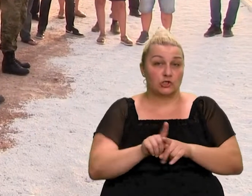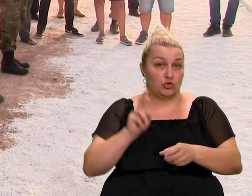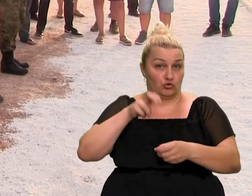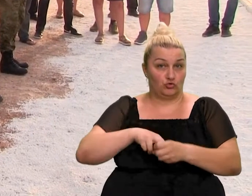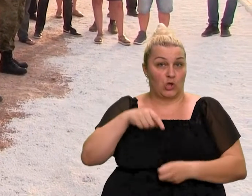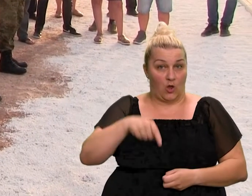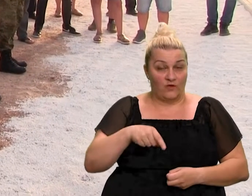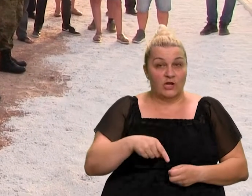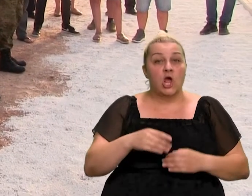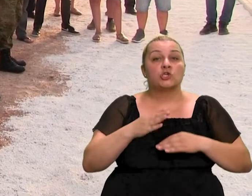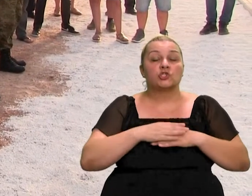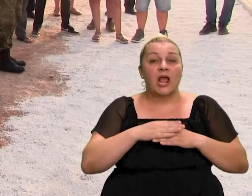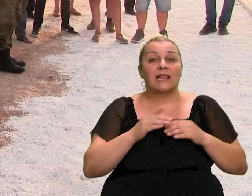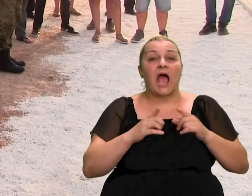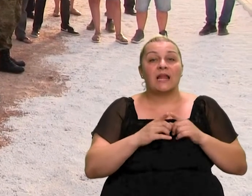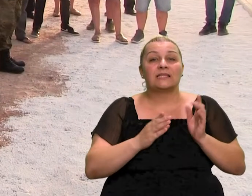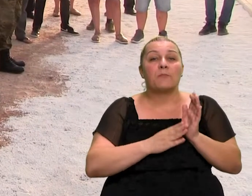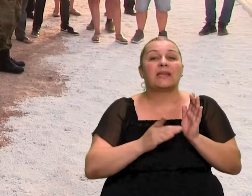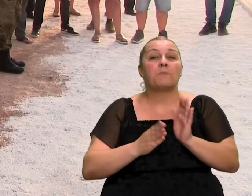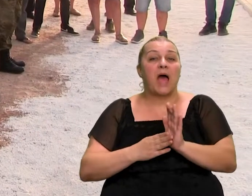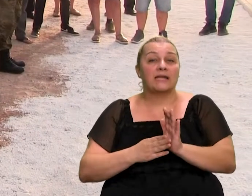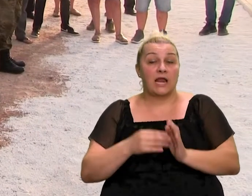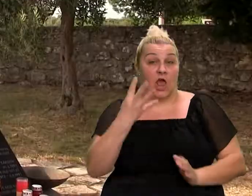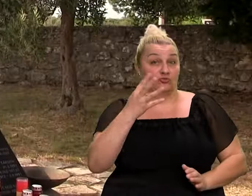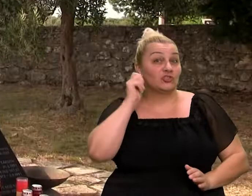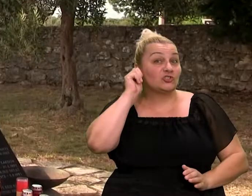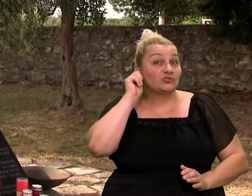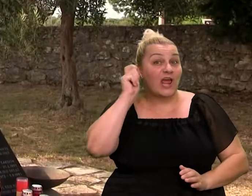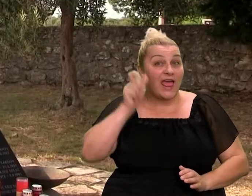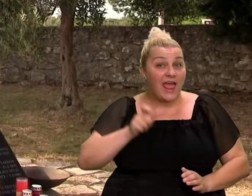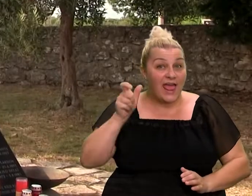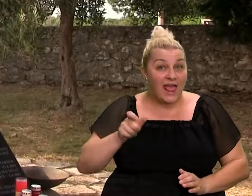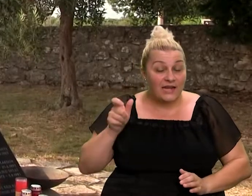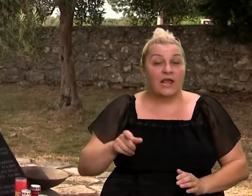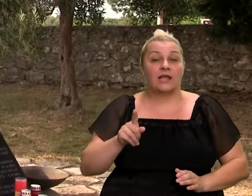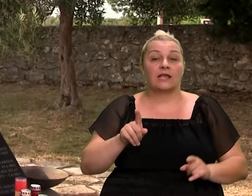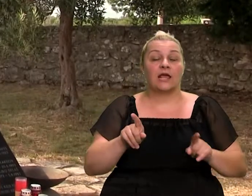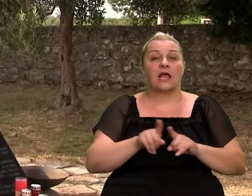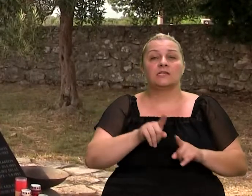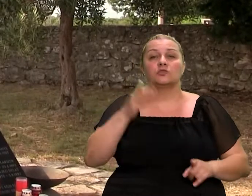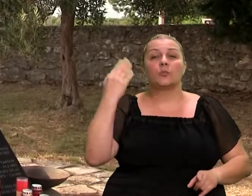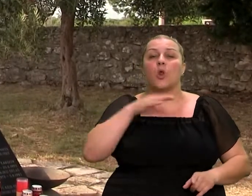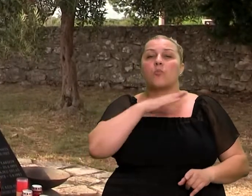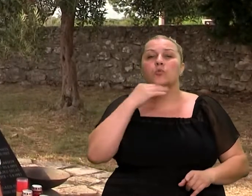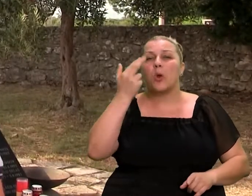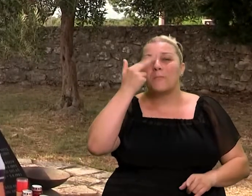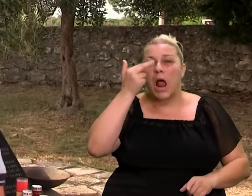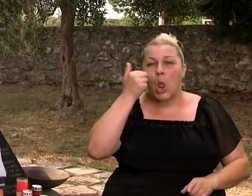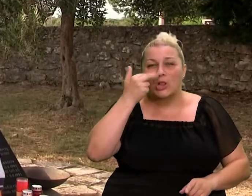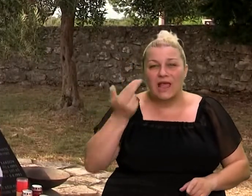ovoj brinatoj akciji Željka, Anita, Marija i Marijana. Sudjelovali su i četiri žene, sudjelovali je puno maloljetnika